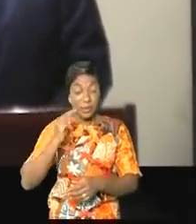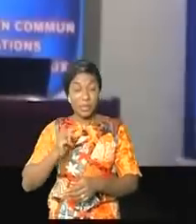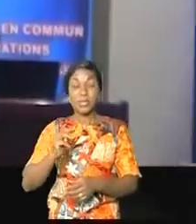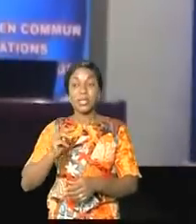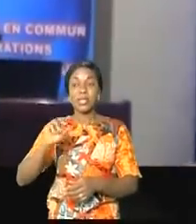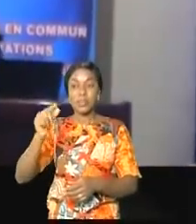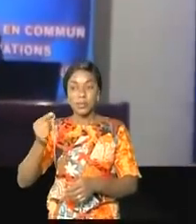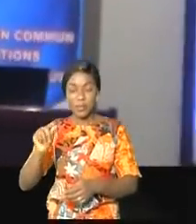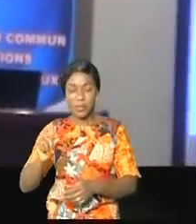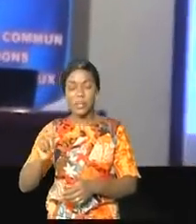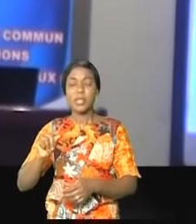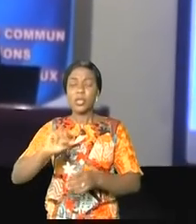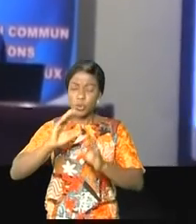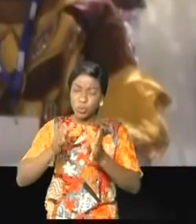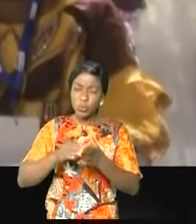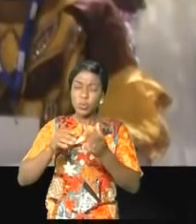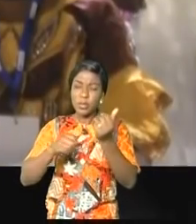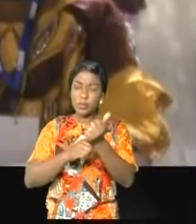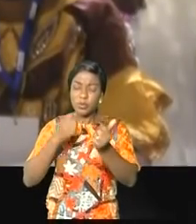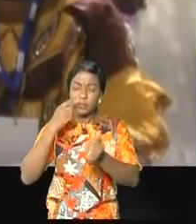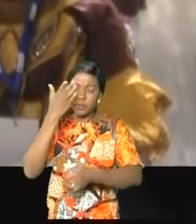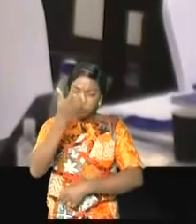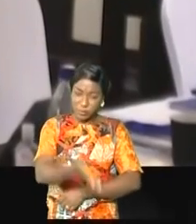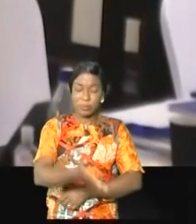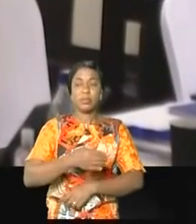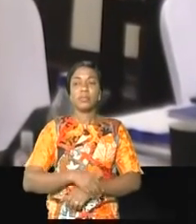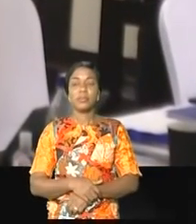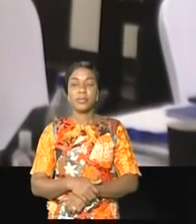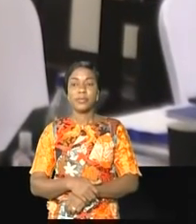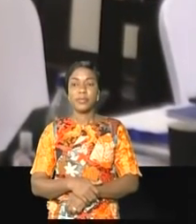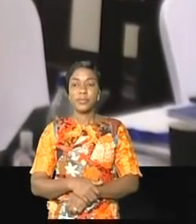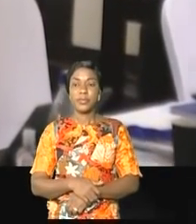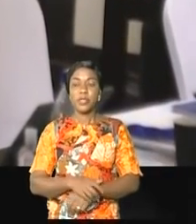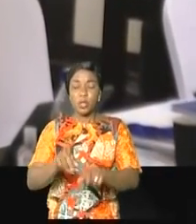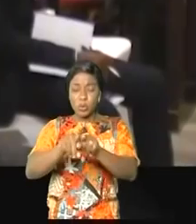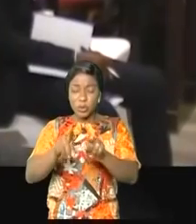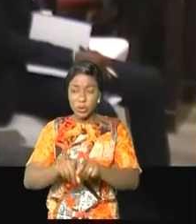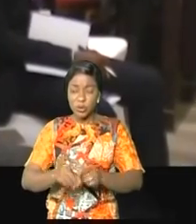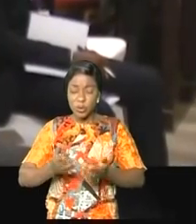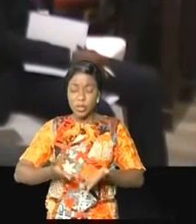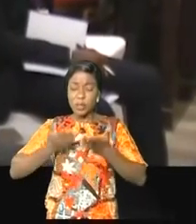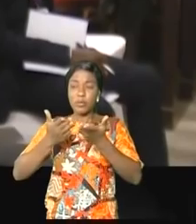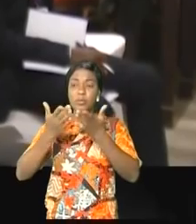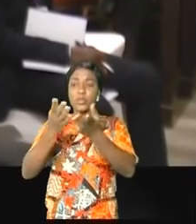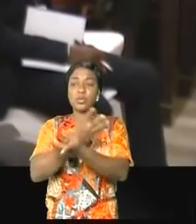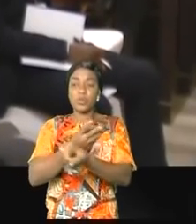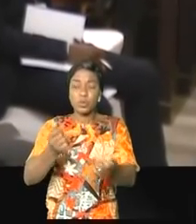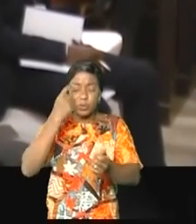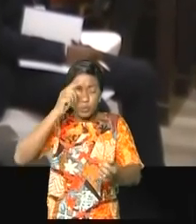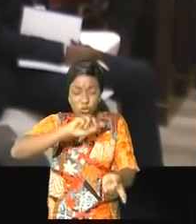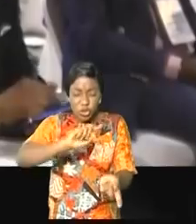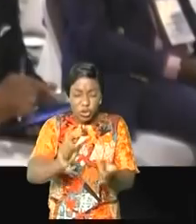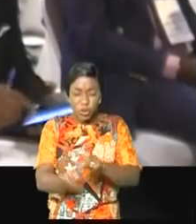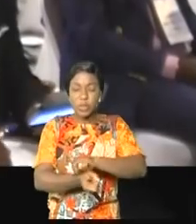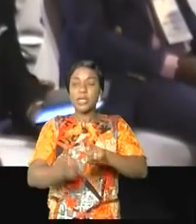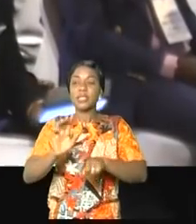international de l'ITRDC et des parties prenantes, L'assistance a proposé des pistes de solutions tendant à améliorer ce rapport